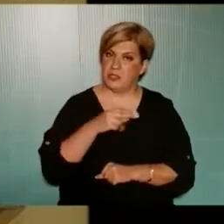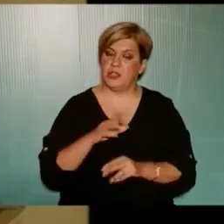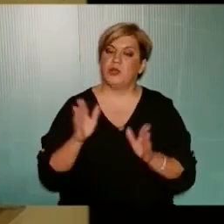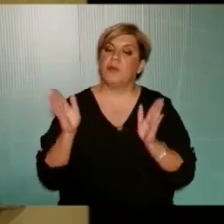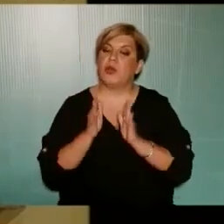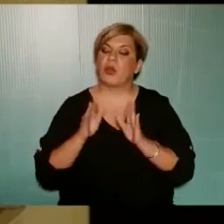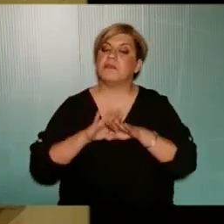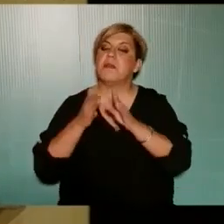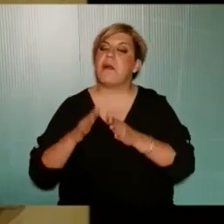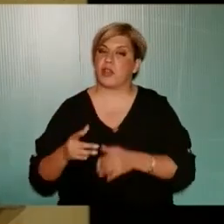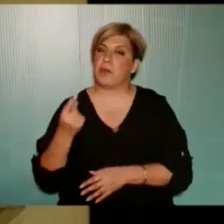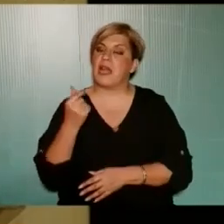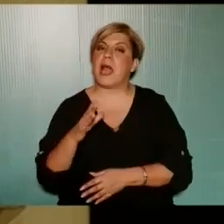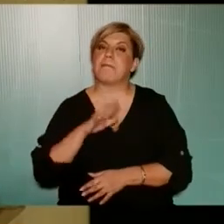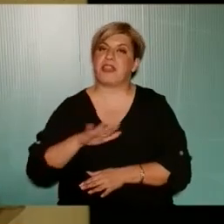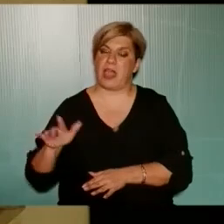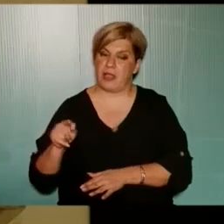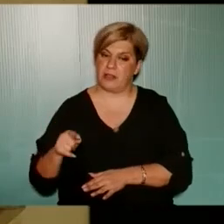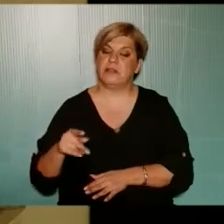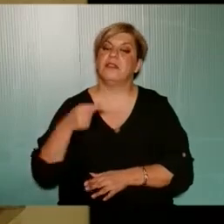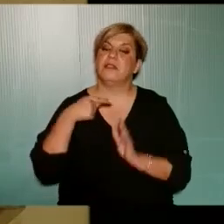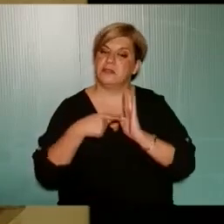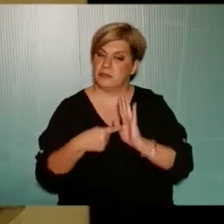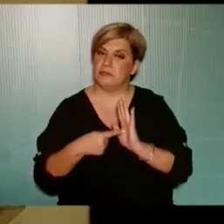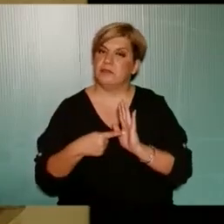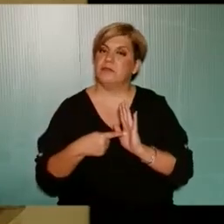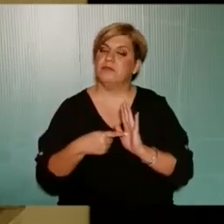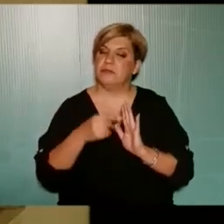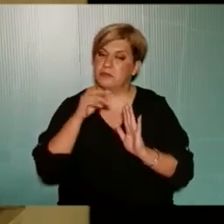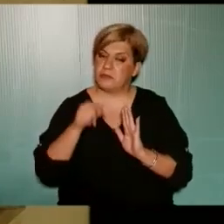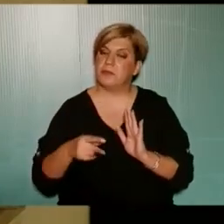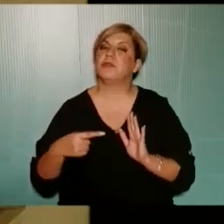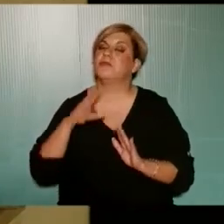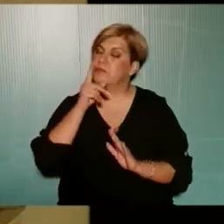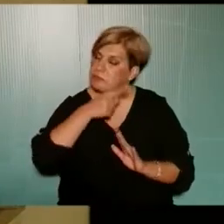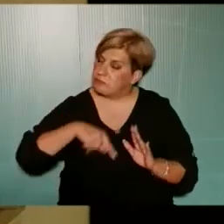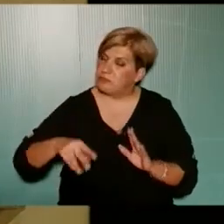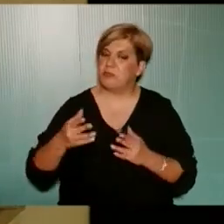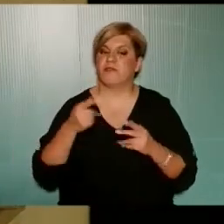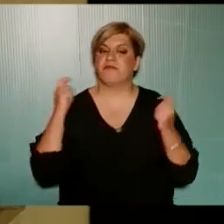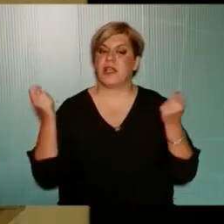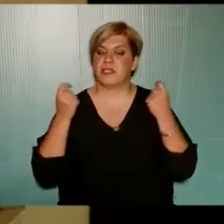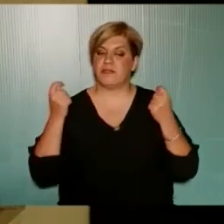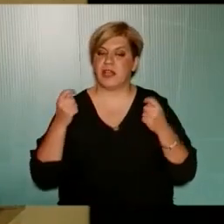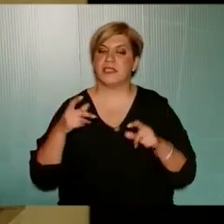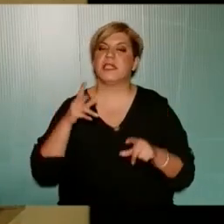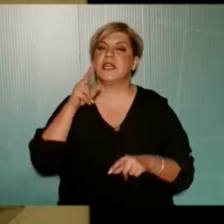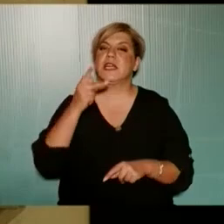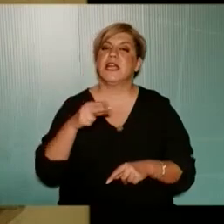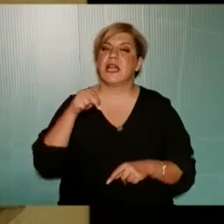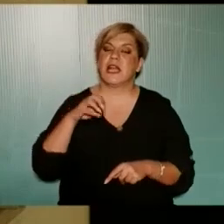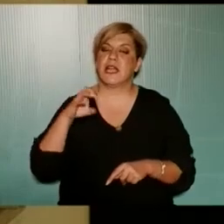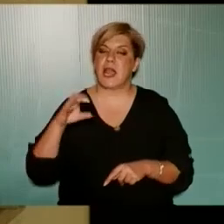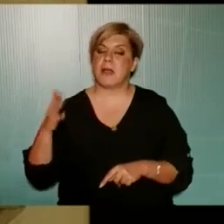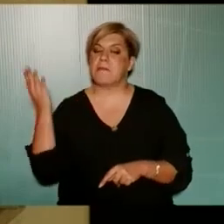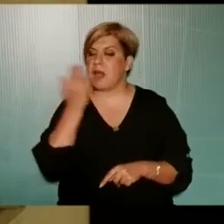Και είμαστε χαρούμενοι που δώσαμε ένα λιθαράκι Πολύμορφα Στις κινητοποιήσεις τους Και με την παρουσία τους Στο φεστιβάλ της ΚΝΕ Των γονέων